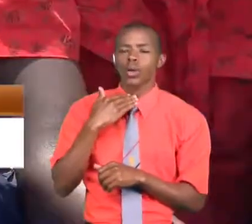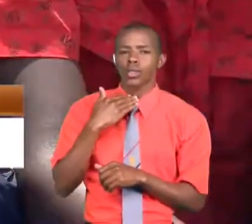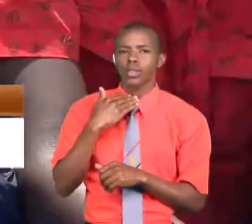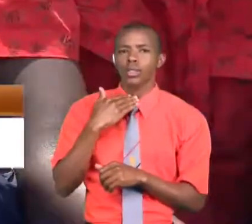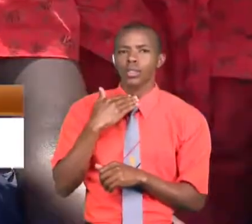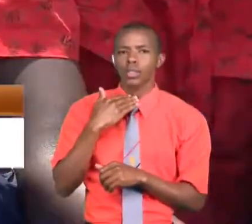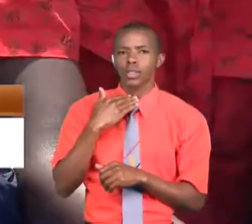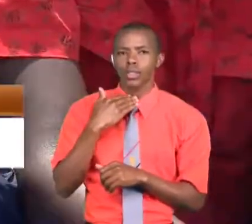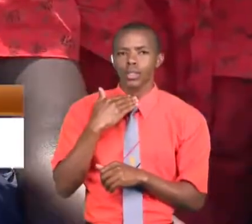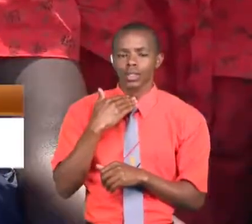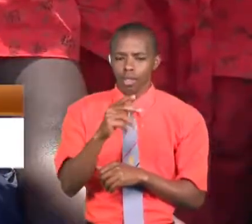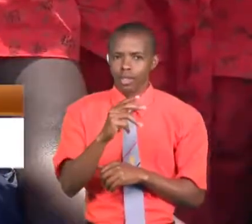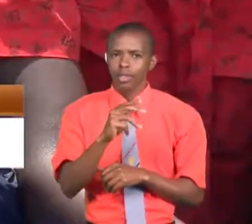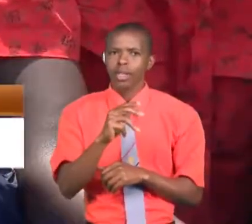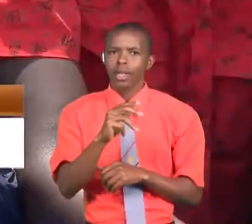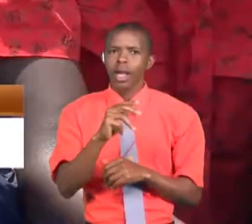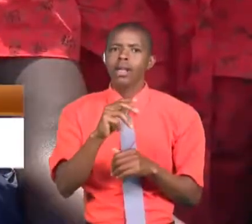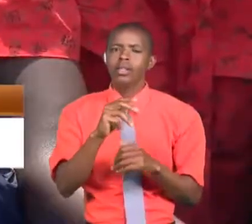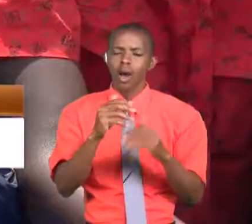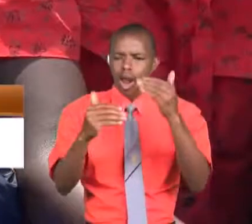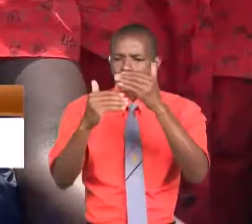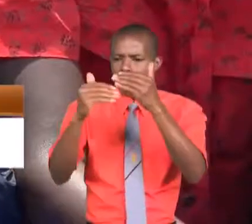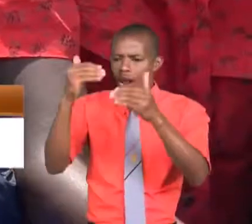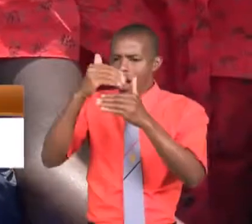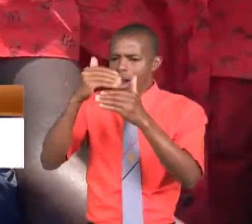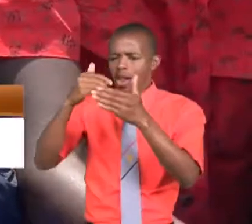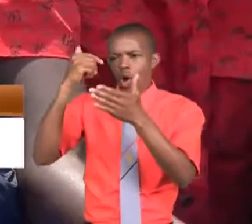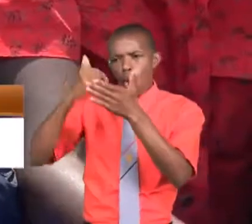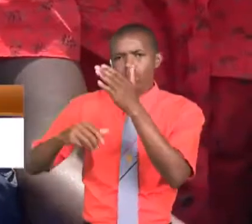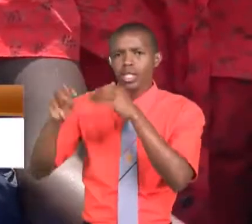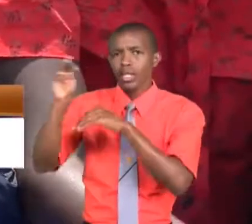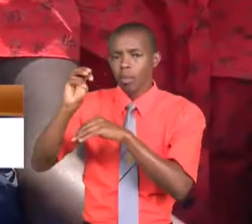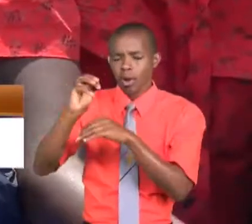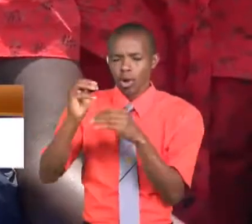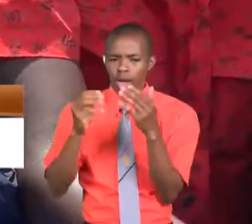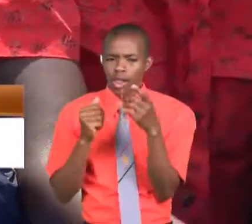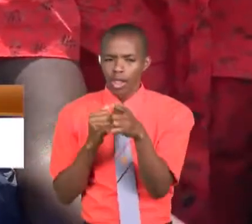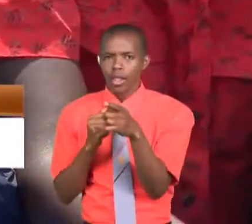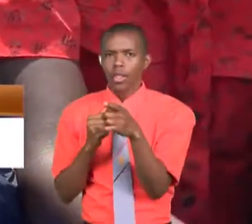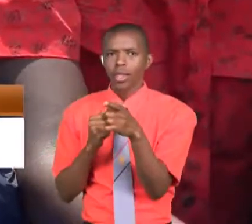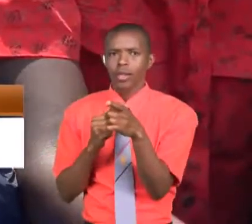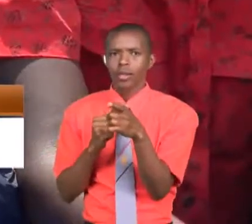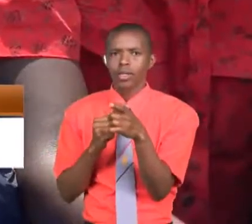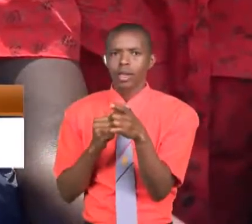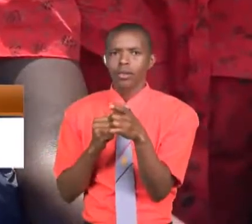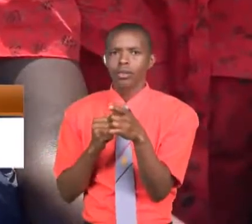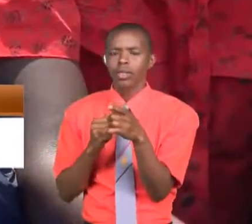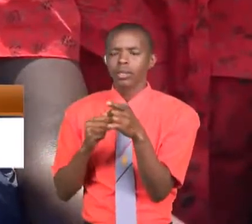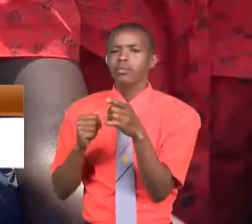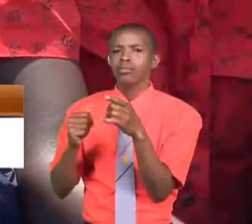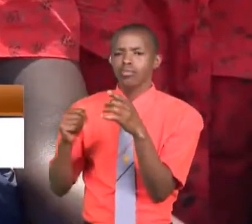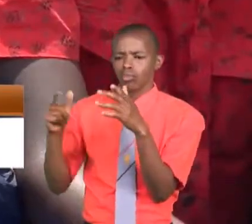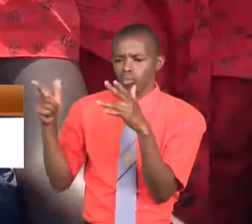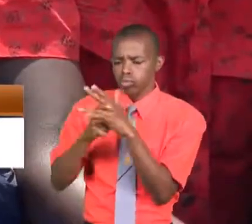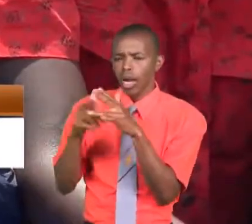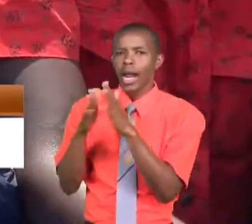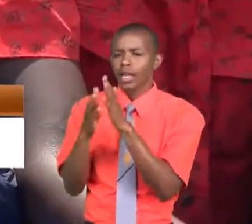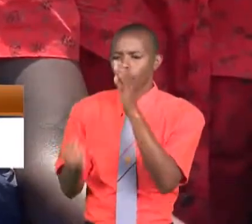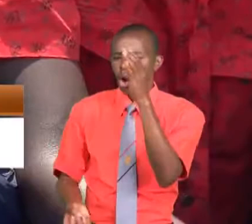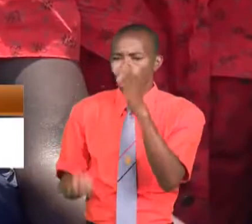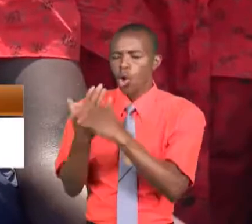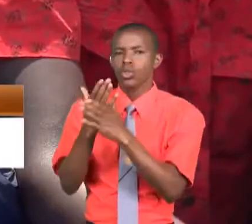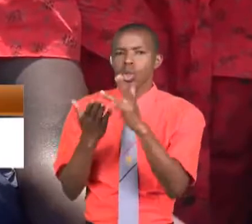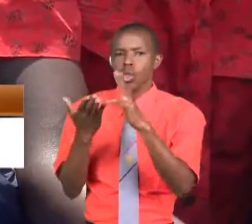this multi-million building erected behind us here must be commissioned and launched by His